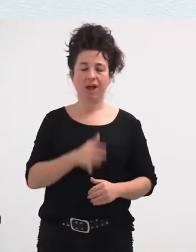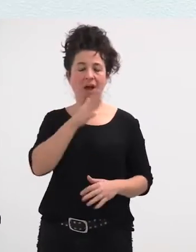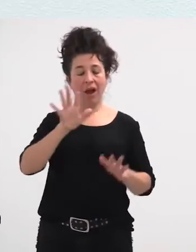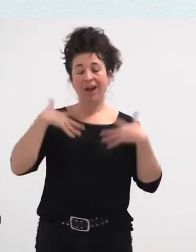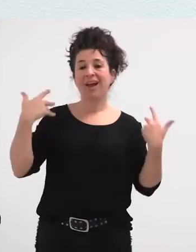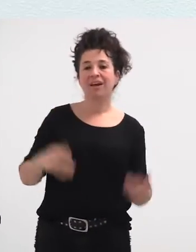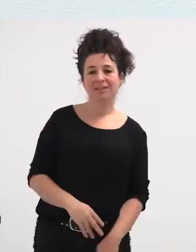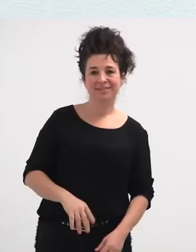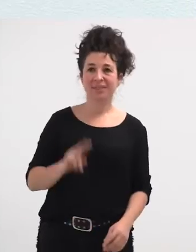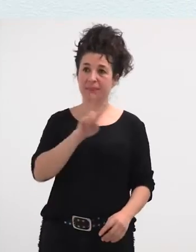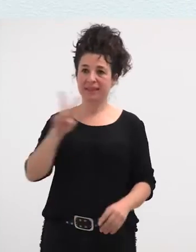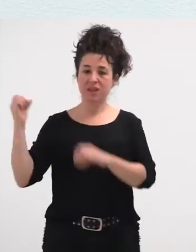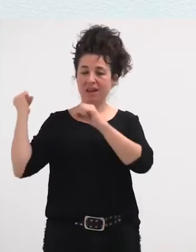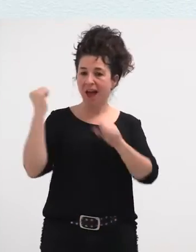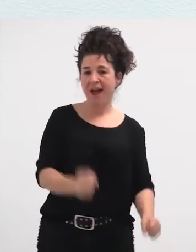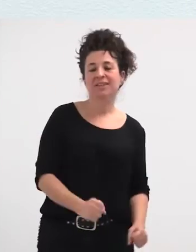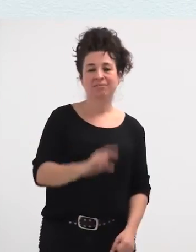dute, hogeta bi urteren ostean,